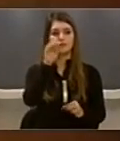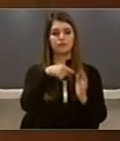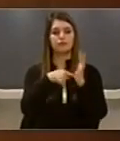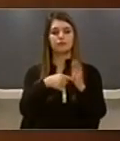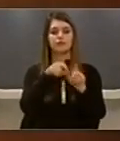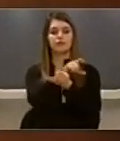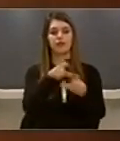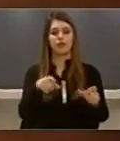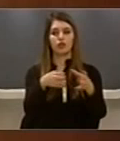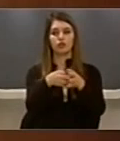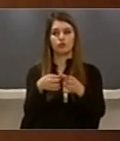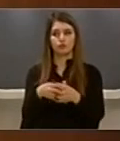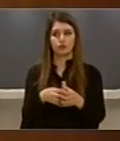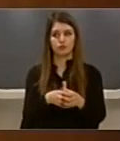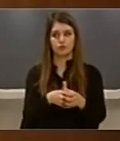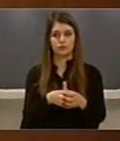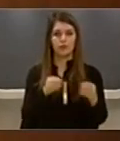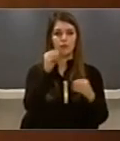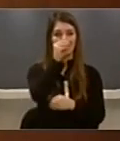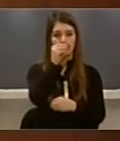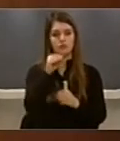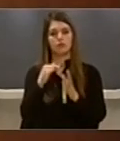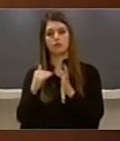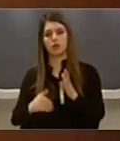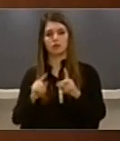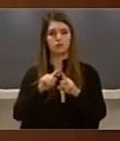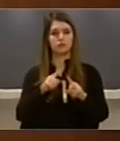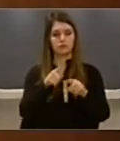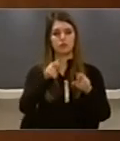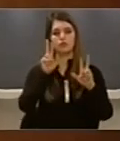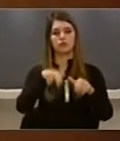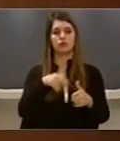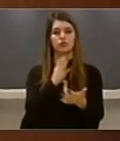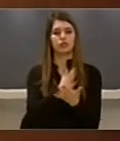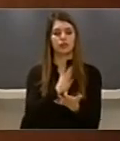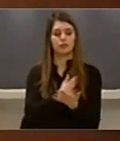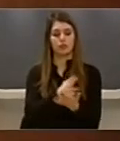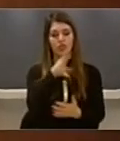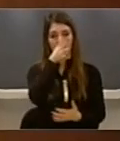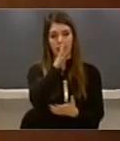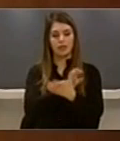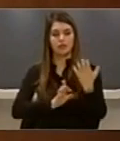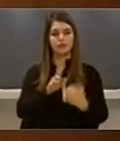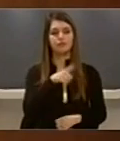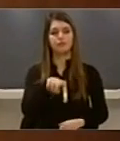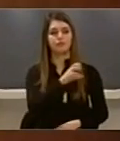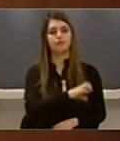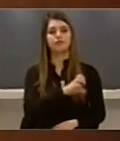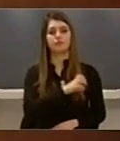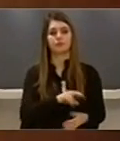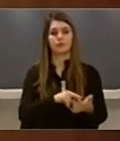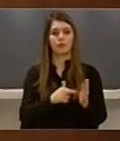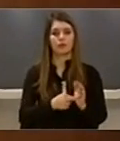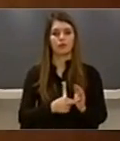Më shumë a më pak Janë kretë politike Dhe mënyra më trajikomike E përfitimeve të benefiteve politike